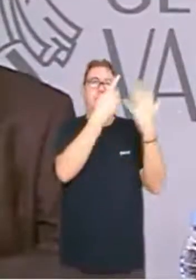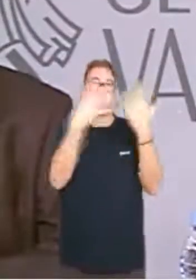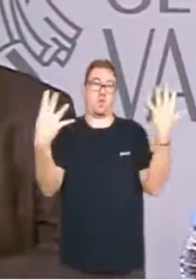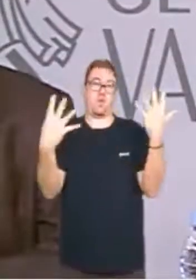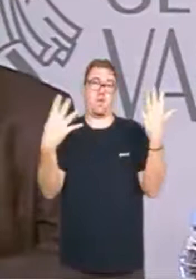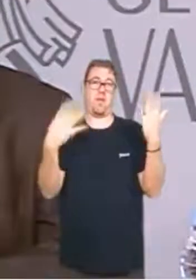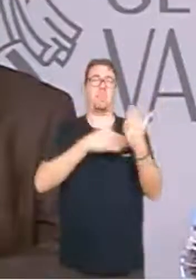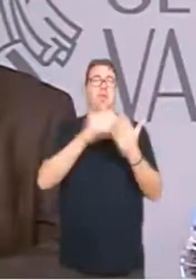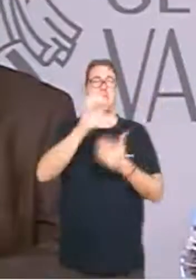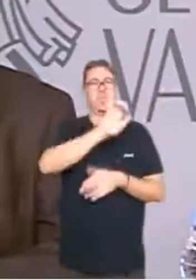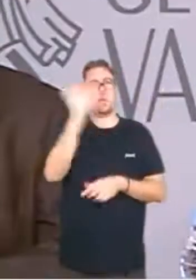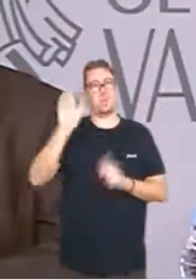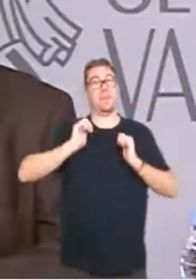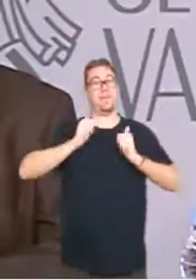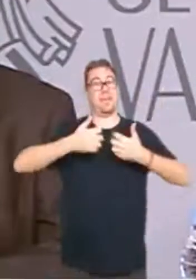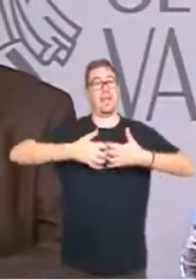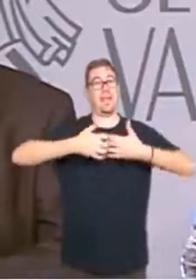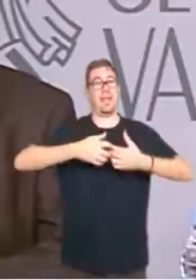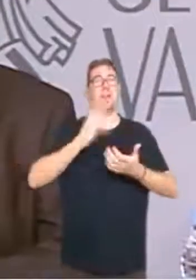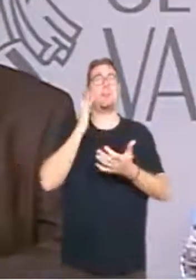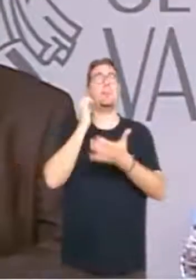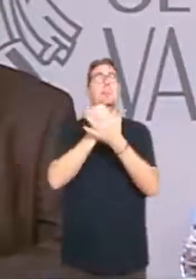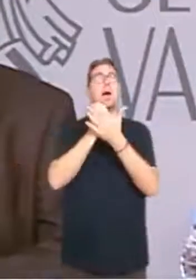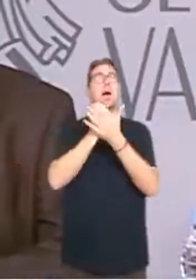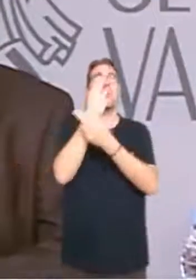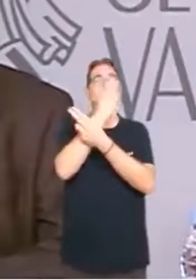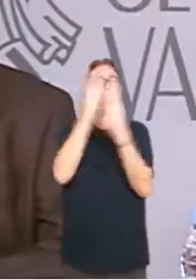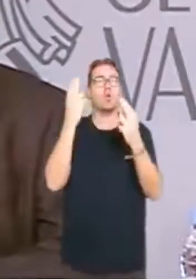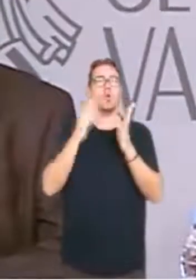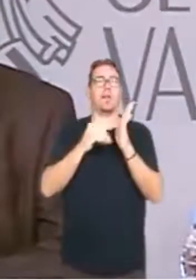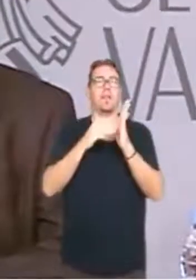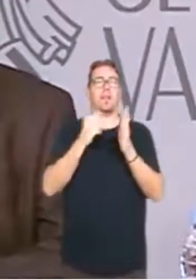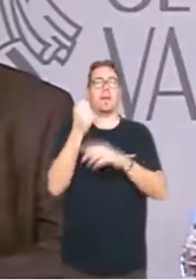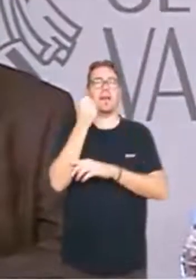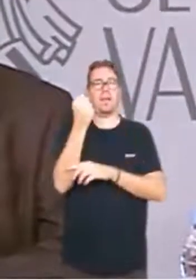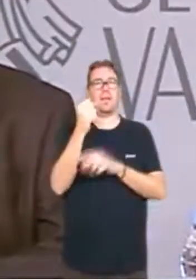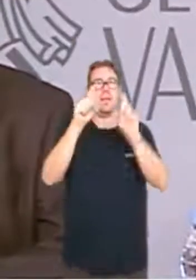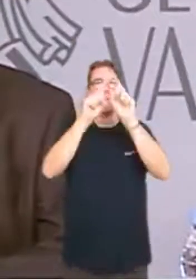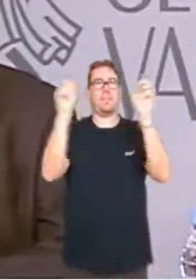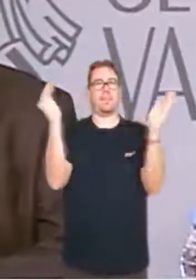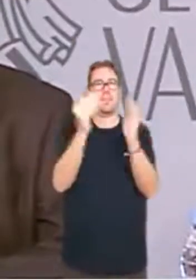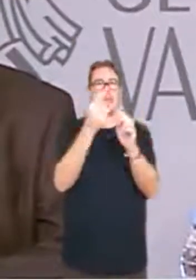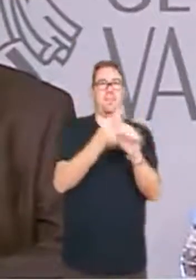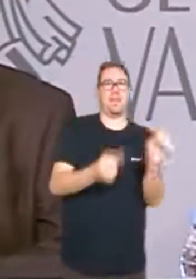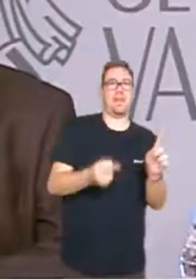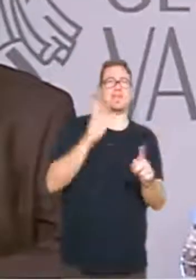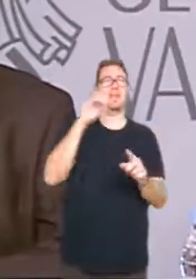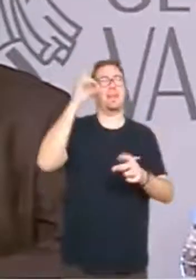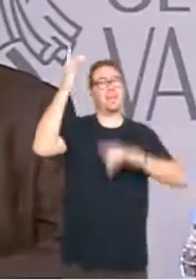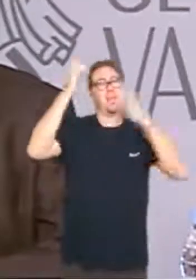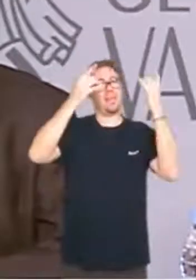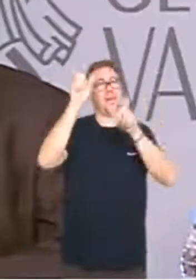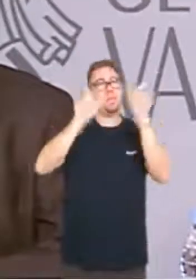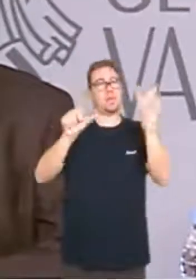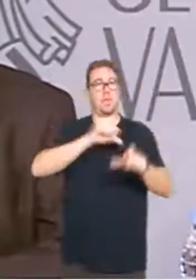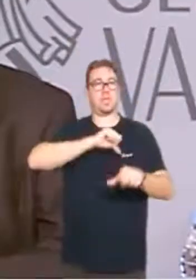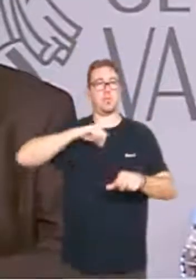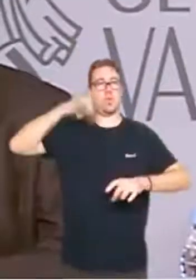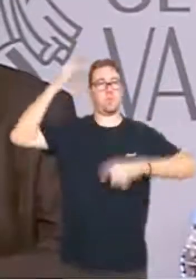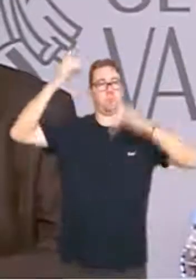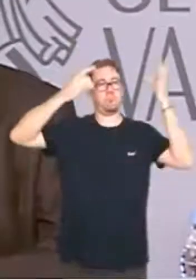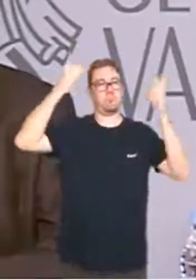es posarà en marxa el Banc Públic Valencià per a recolzar pimes i iniciatives de persones emprenedores